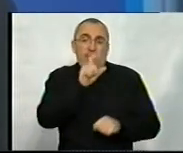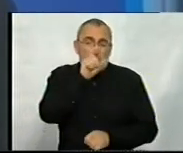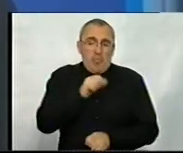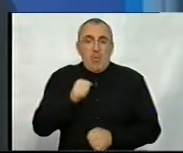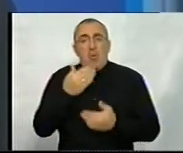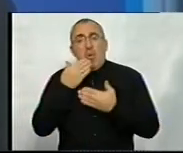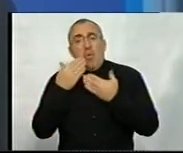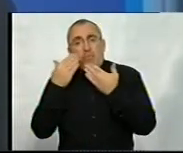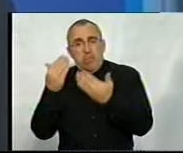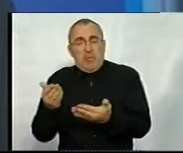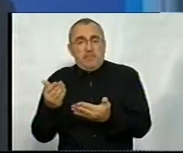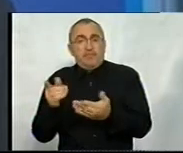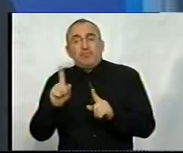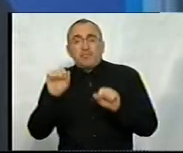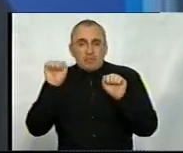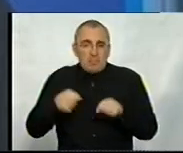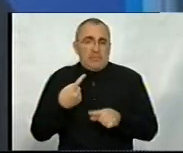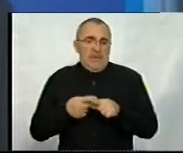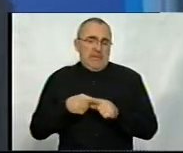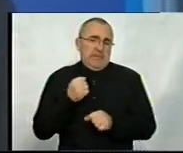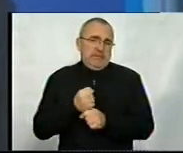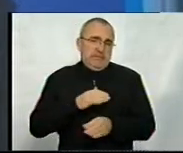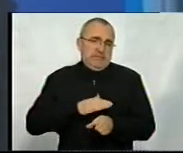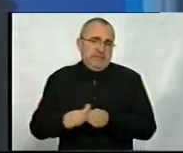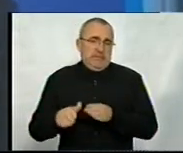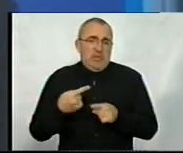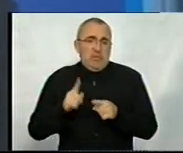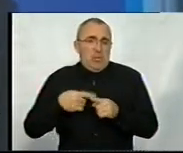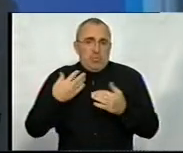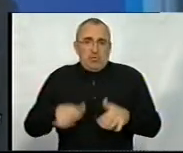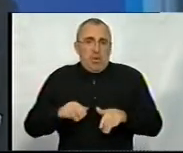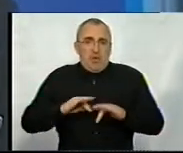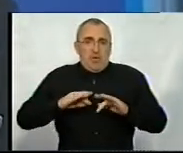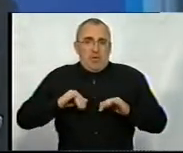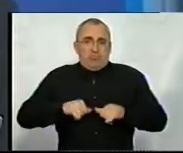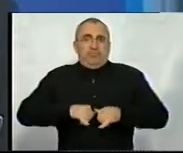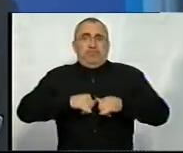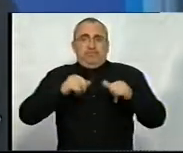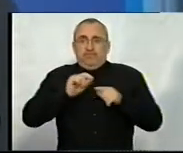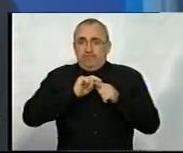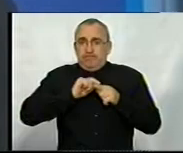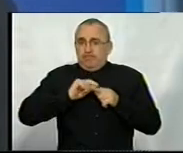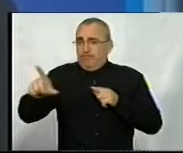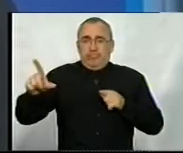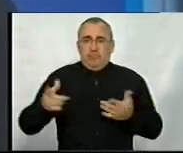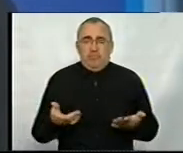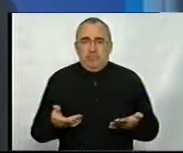обратиться, ну, что-то можно с этим сделать. Потому что это уже начало переходить просто огромнейшие границы.